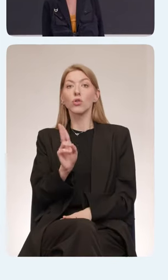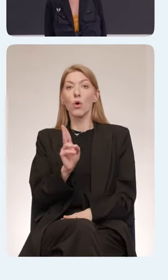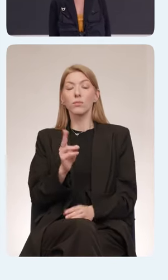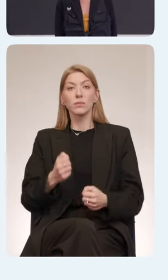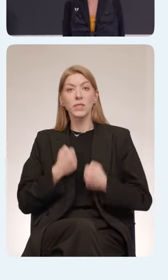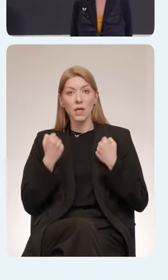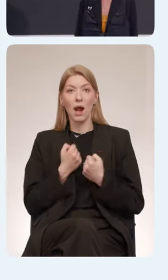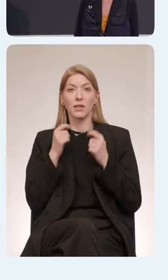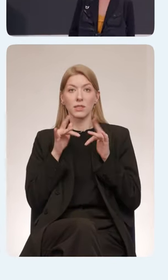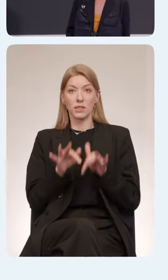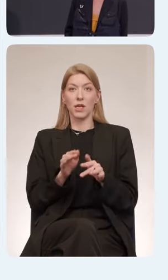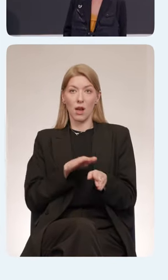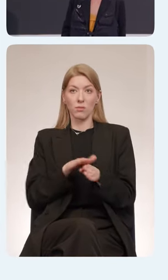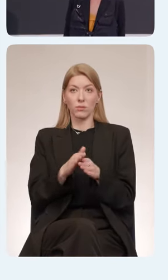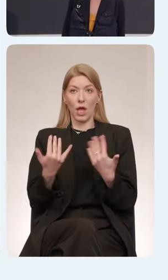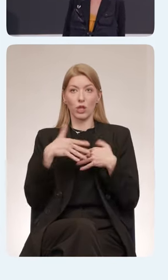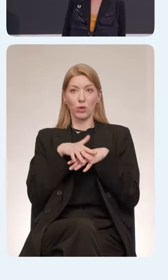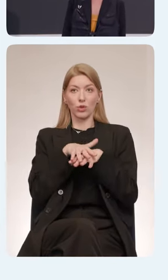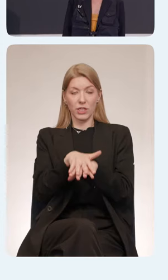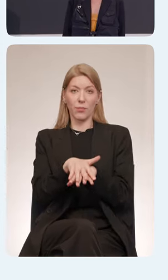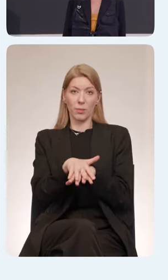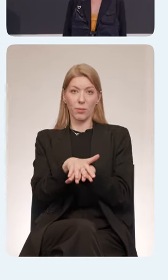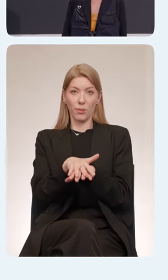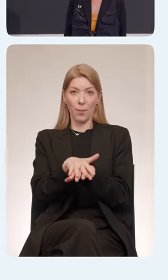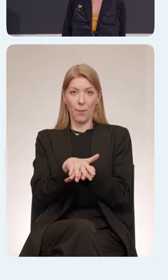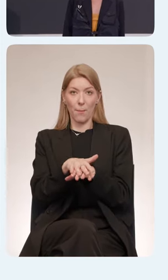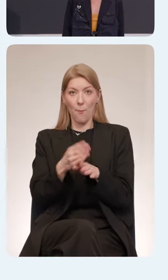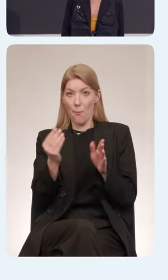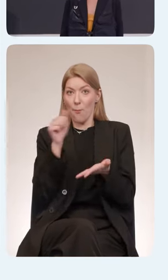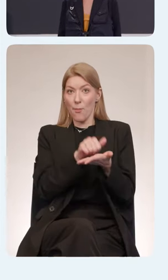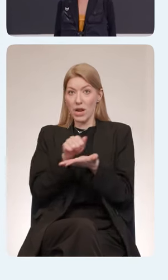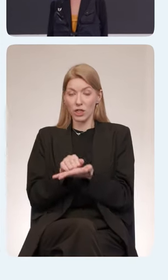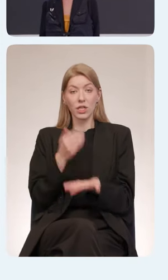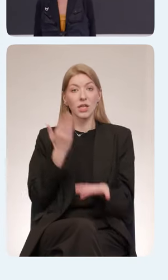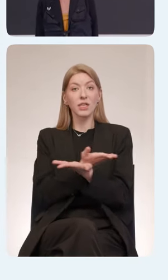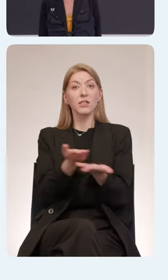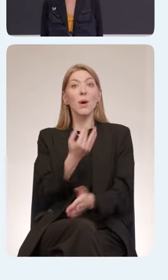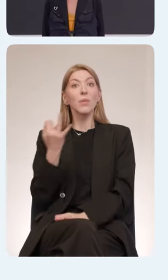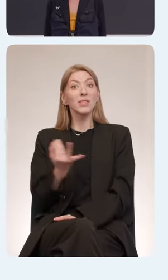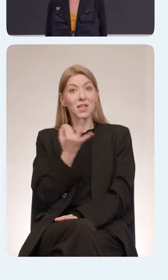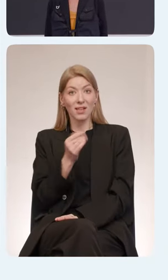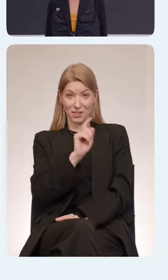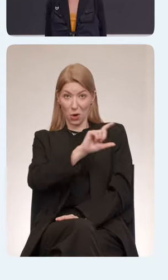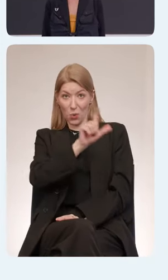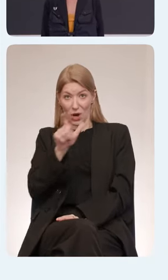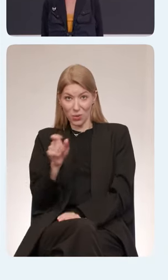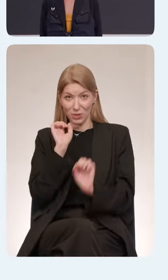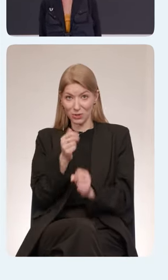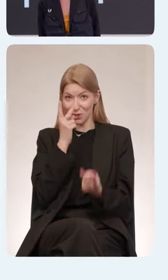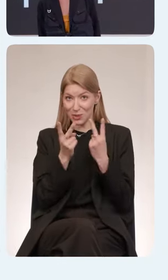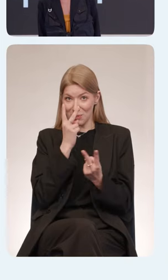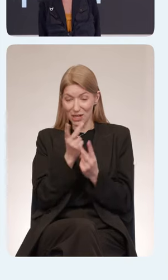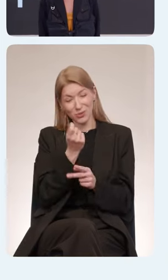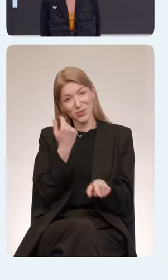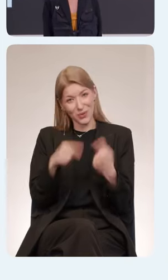свое приложение. Если вам будет интересно, можно посмотреть на не совсем те QR-коды, которые были у ребят, но на всякий случай.